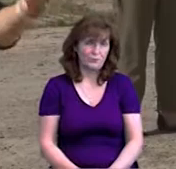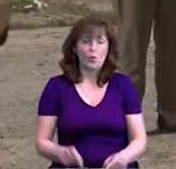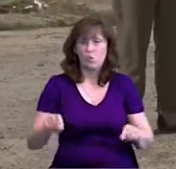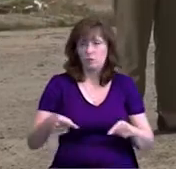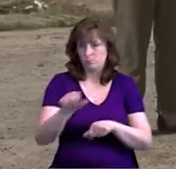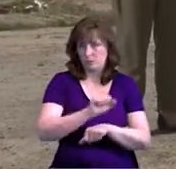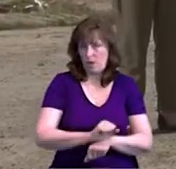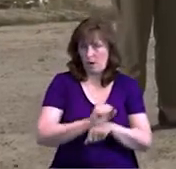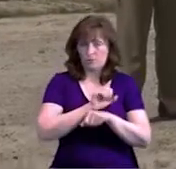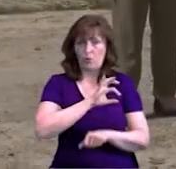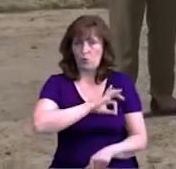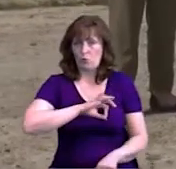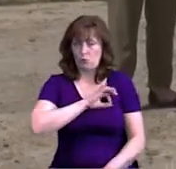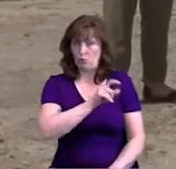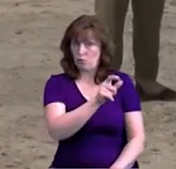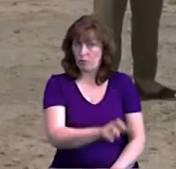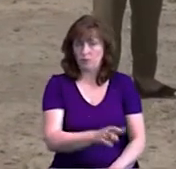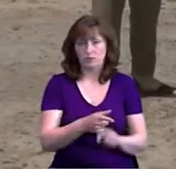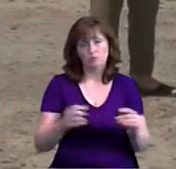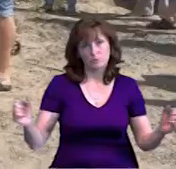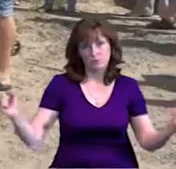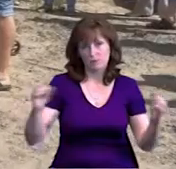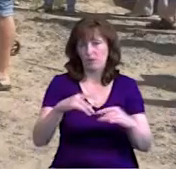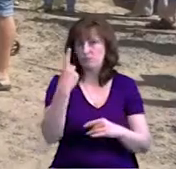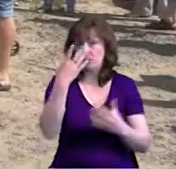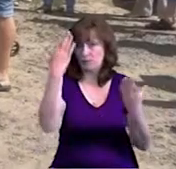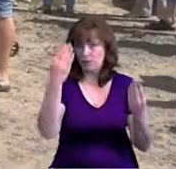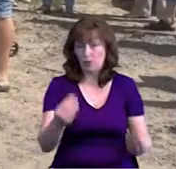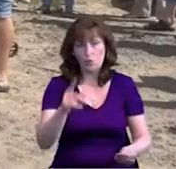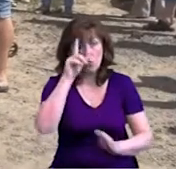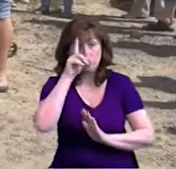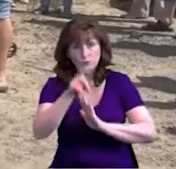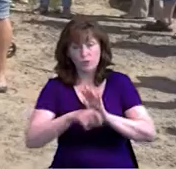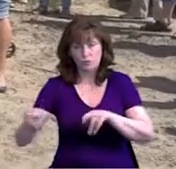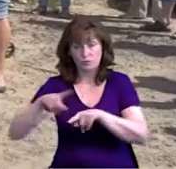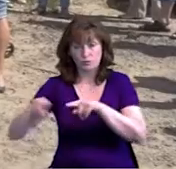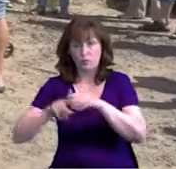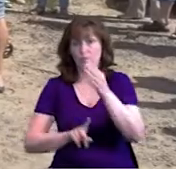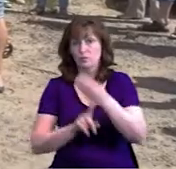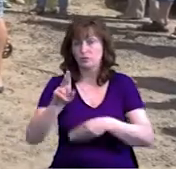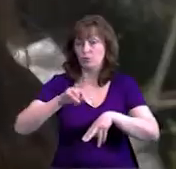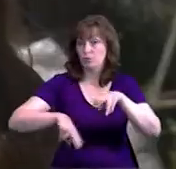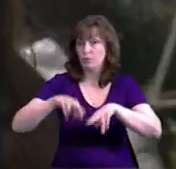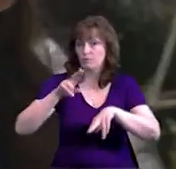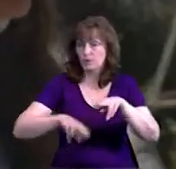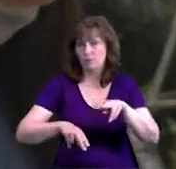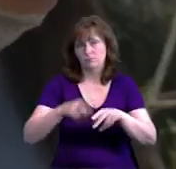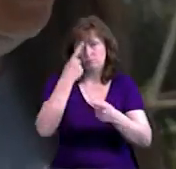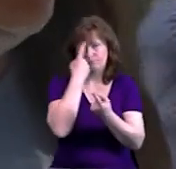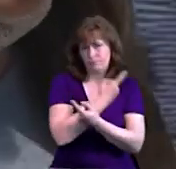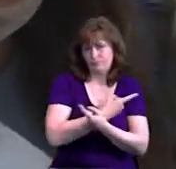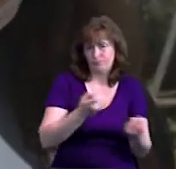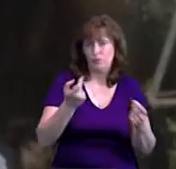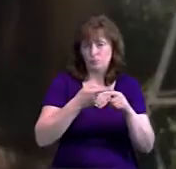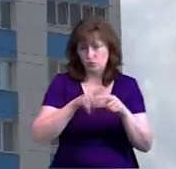акції – юрист Катерина Данькова. Каже, людей зібрала за один день, щойно дізналася, що скоро тут почнеться будівництво. Зробила це, бо все